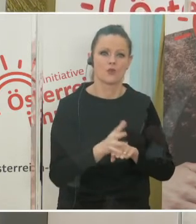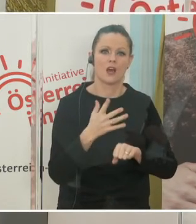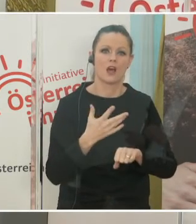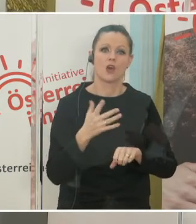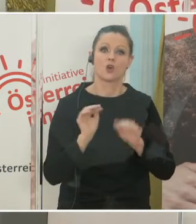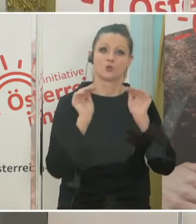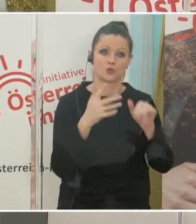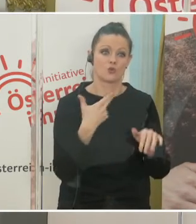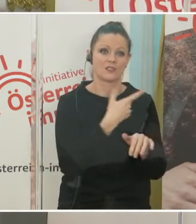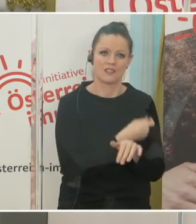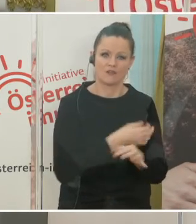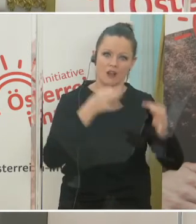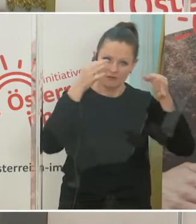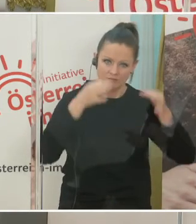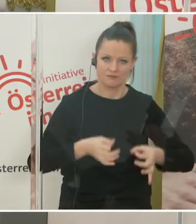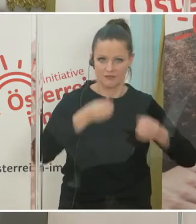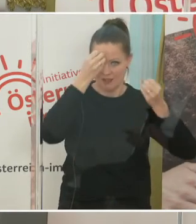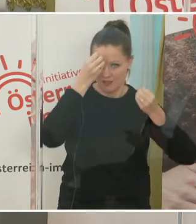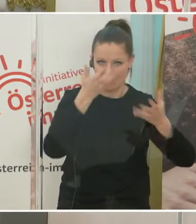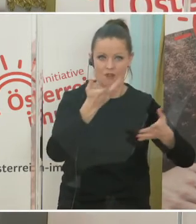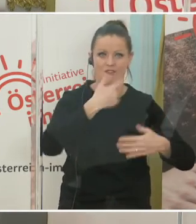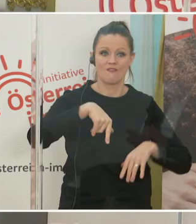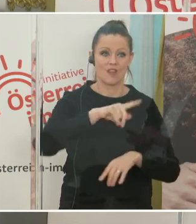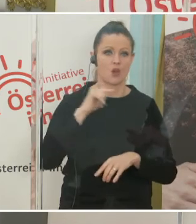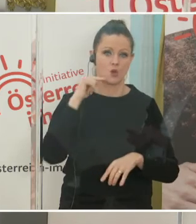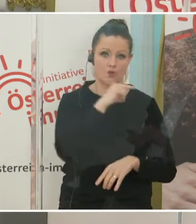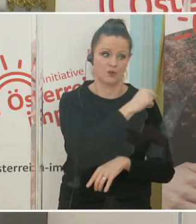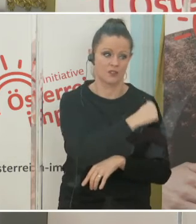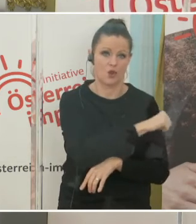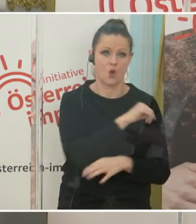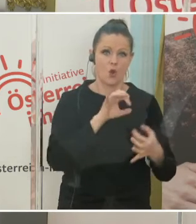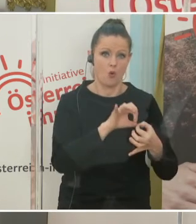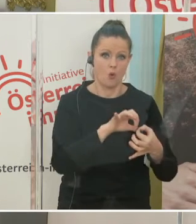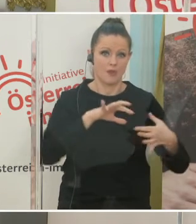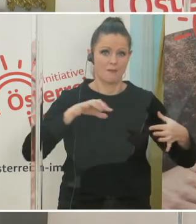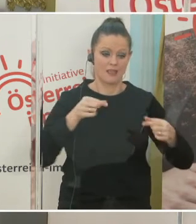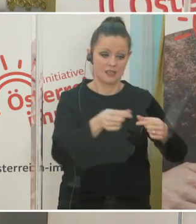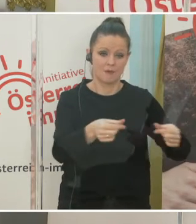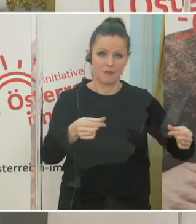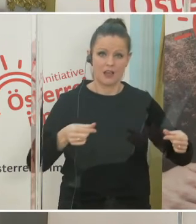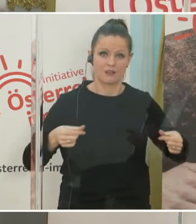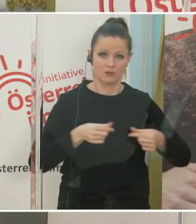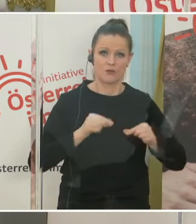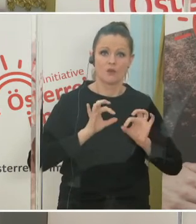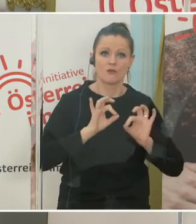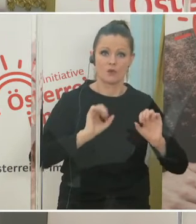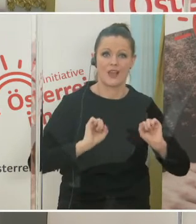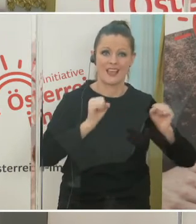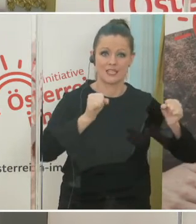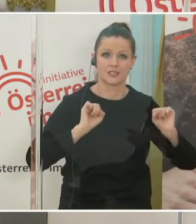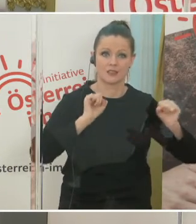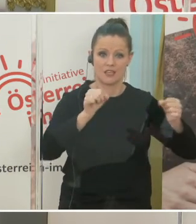weiterzugeben und als Rotes Kreuz haben wir eine unabhängige Plattform für Initiativen, für